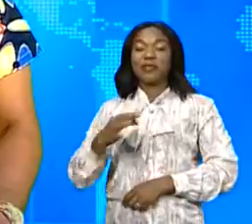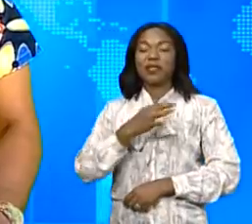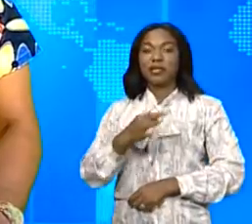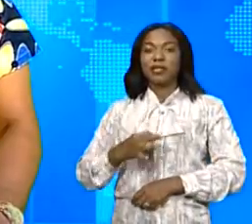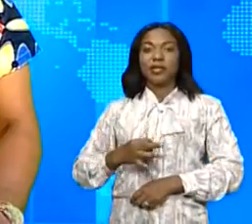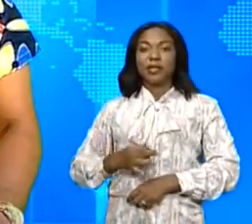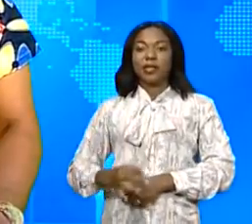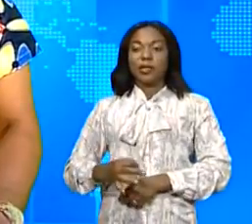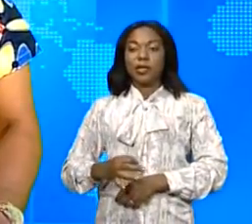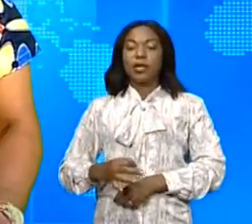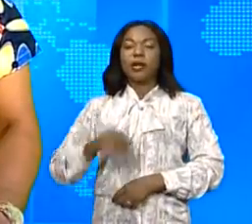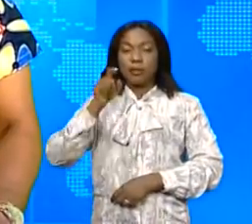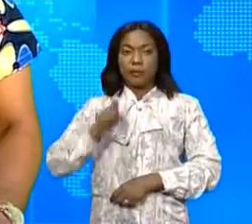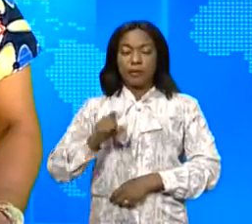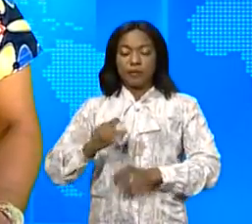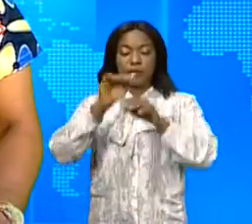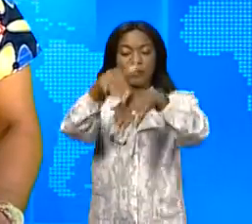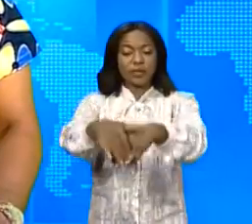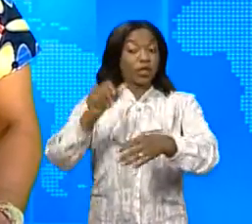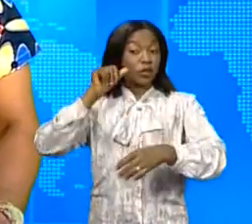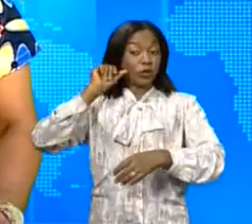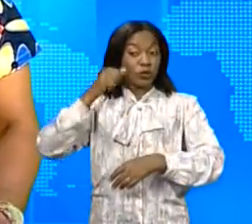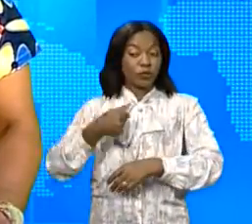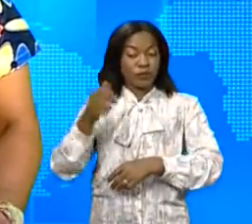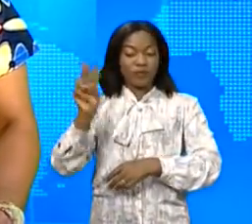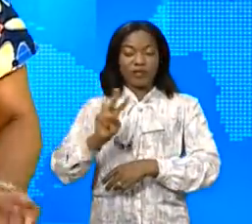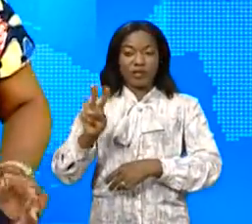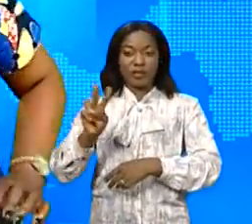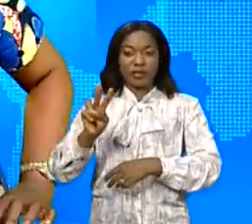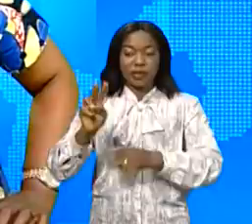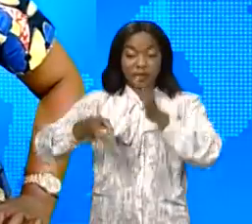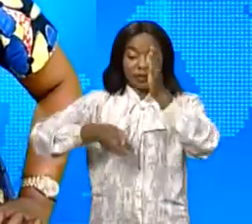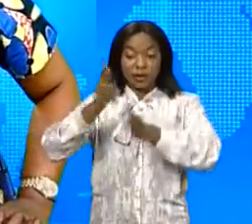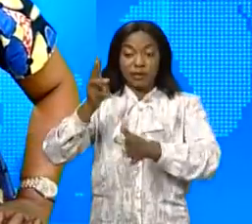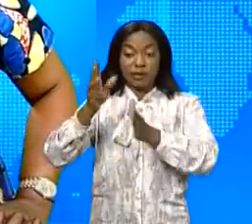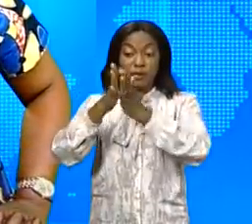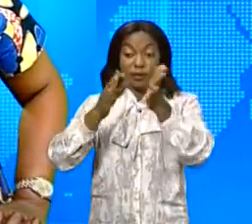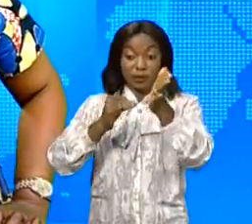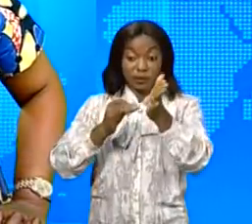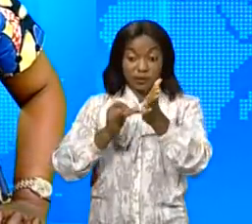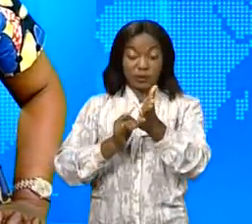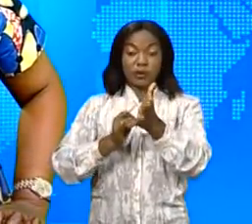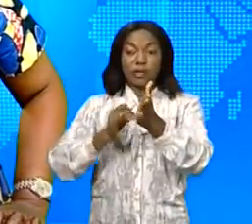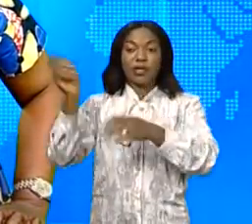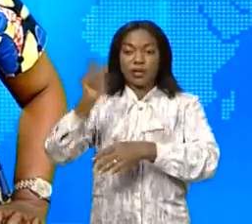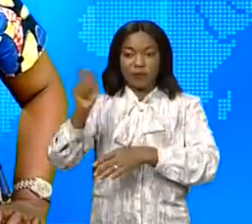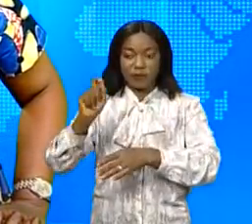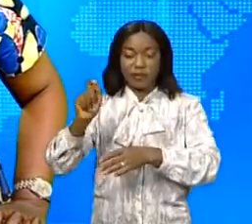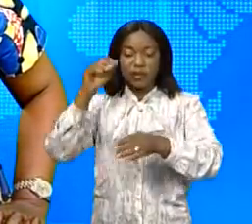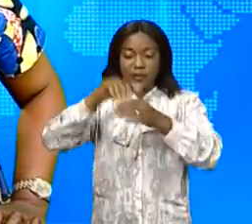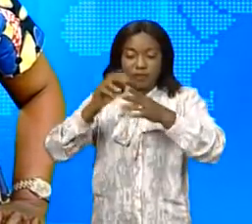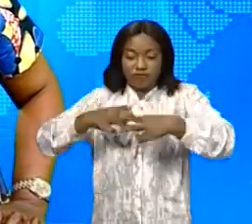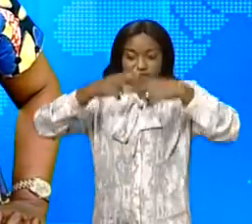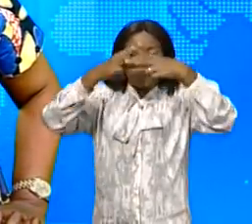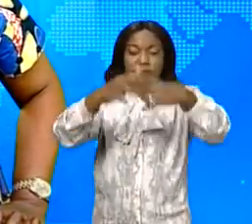-Antoine Chiseke-Lichilombo, va prendre part demain vendredi, 17 avril 2021, à l'investiture